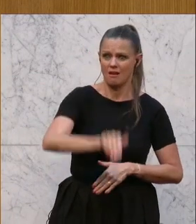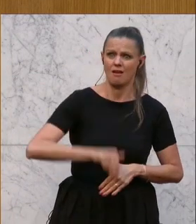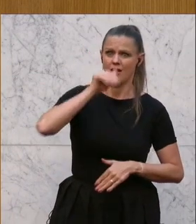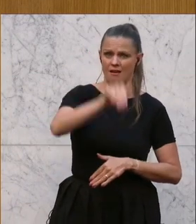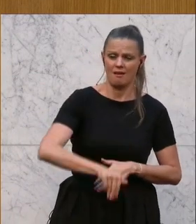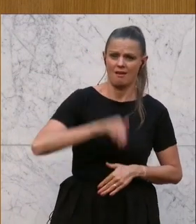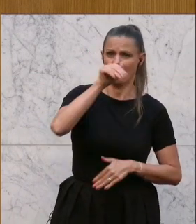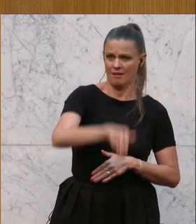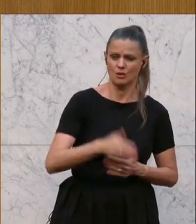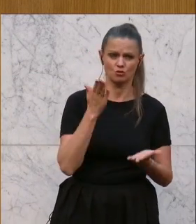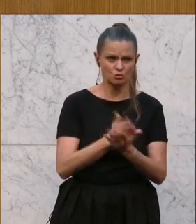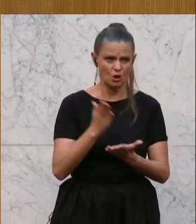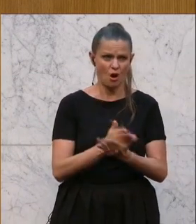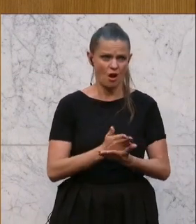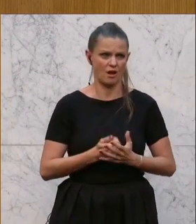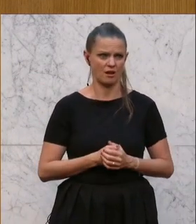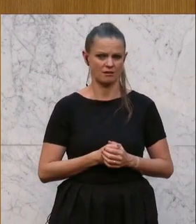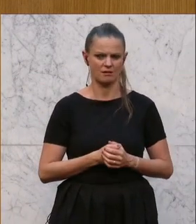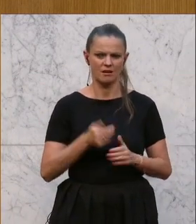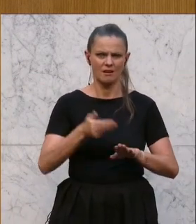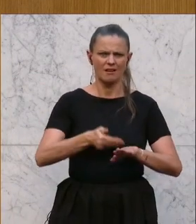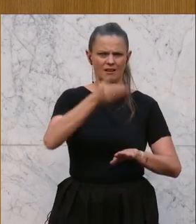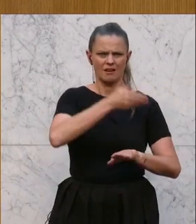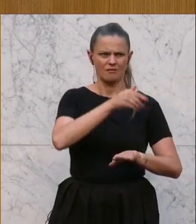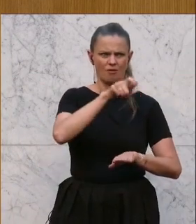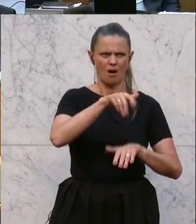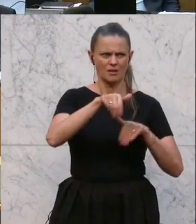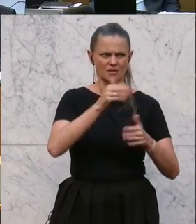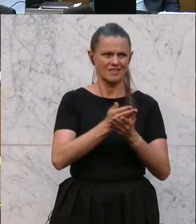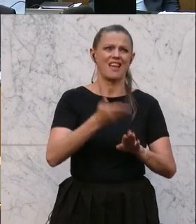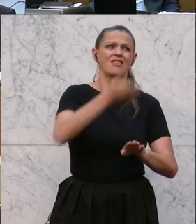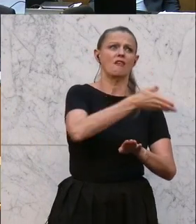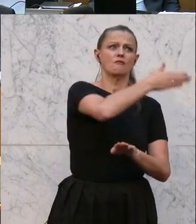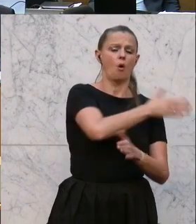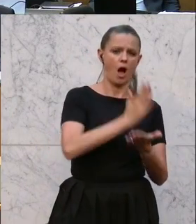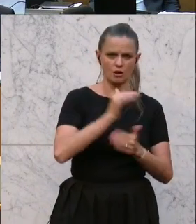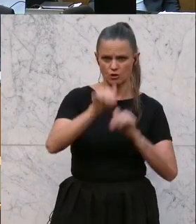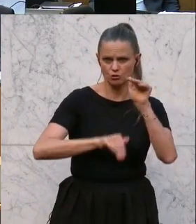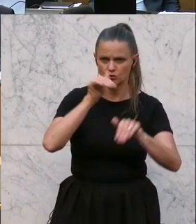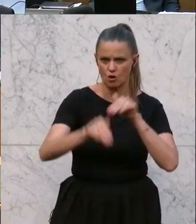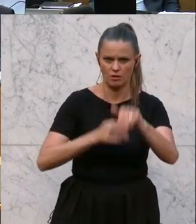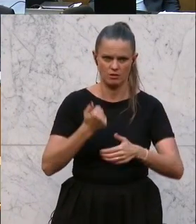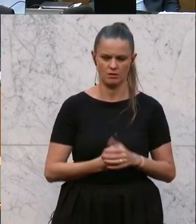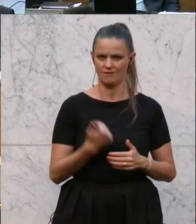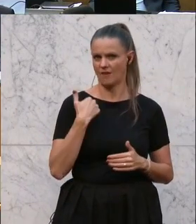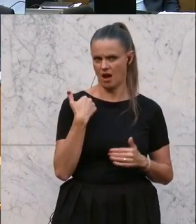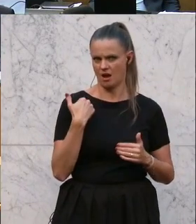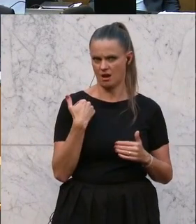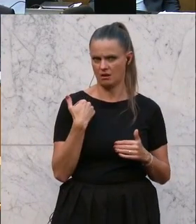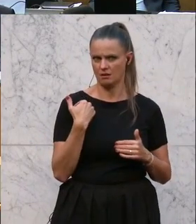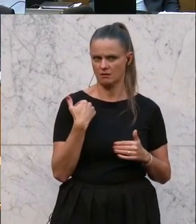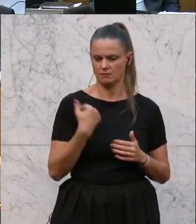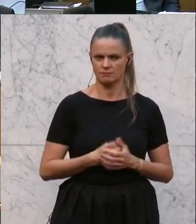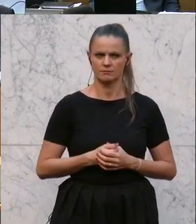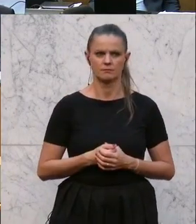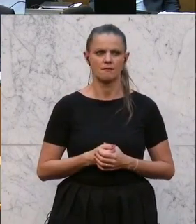Sie noch, da war, ich glaube, nicht einmal Ihr Vorgänger war da schon im Amt, dass wir das schon hervorgehoben haben und dass wir das, als wir das